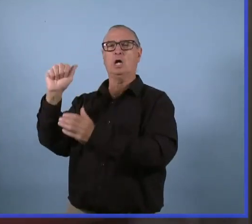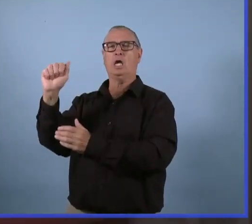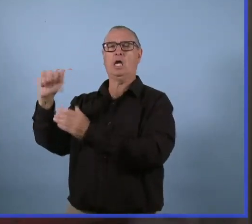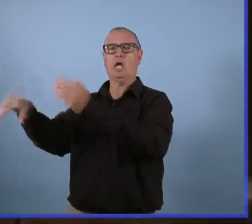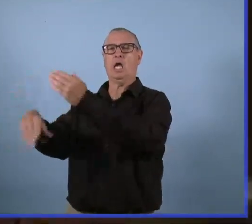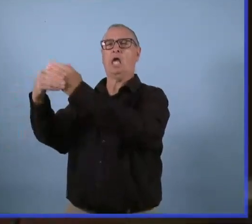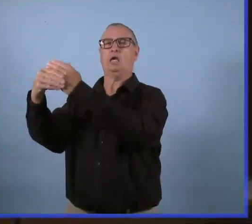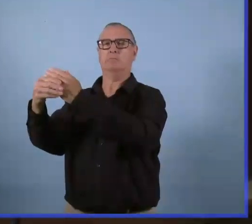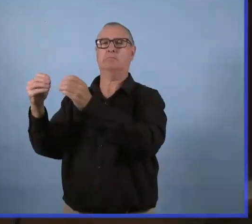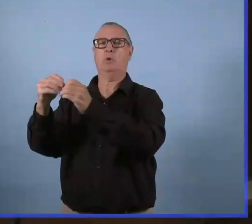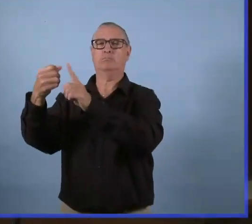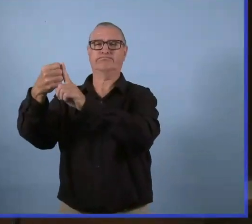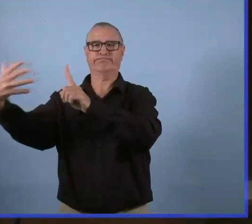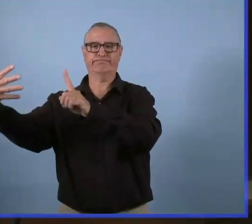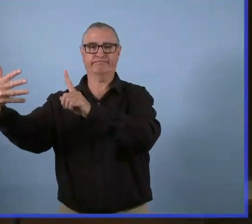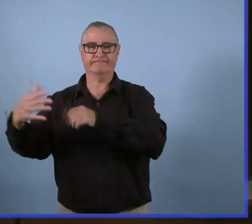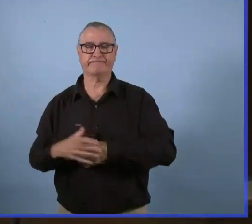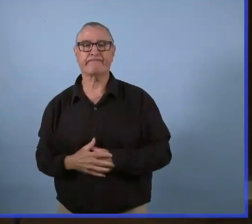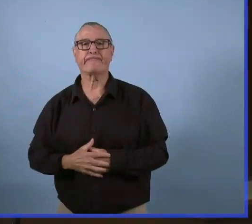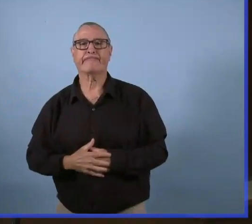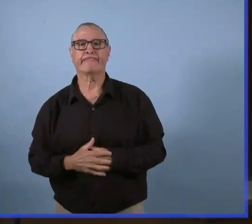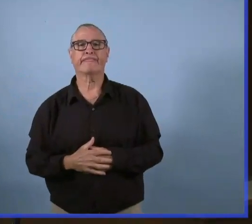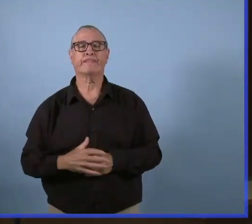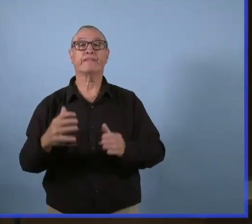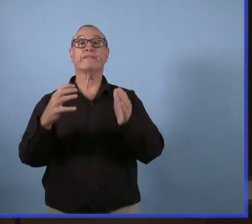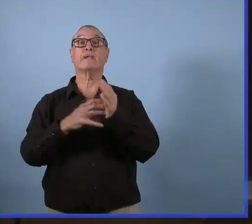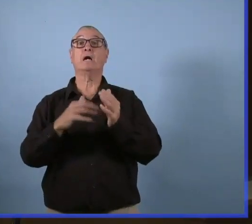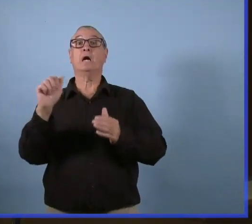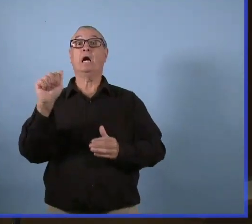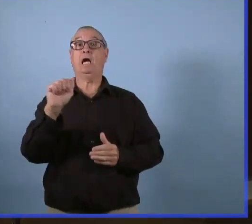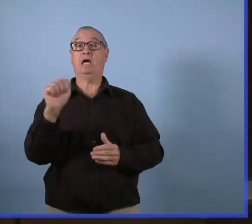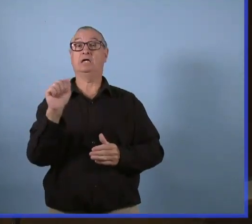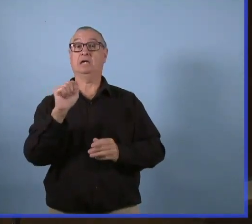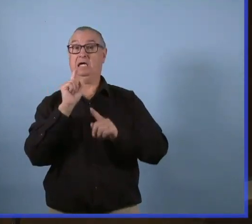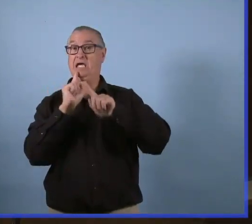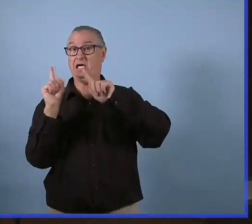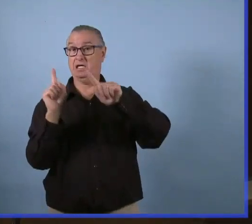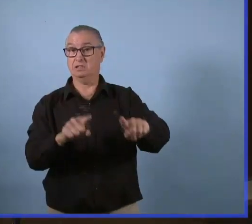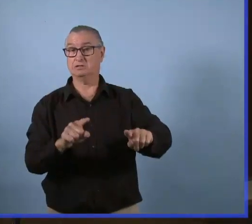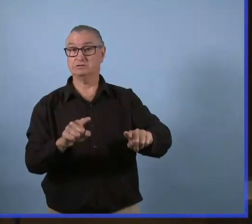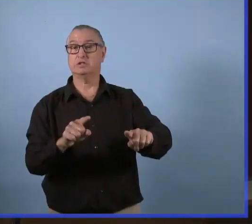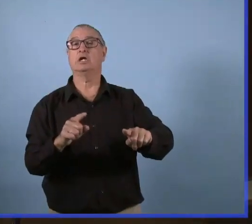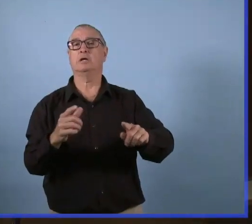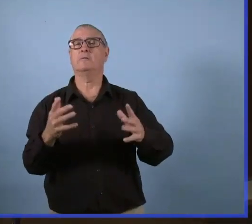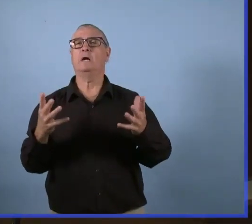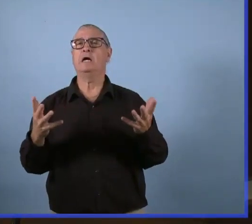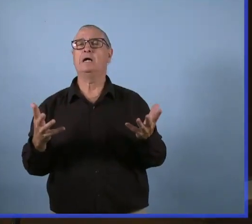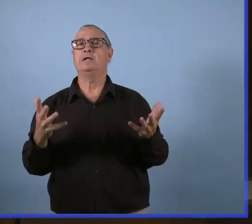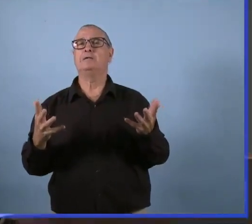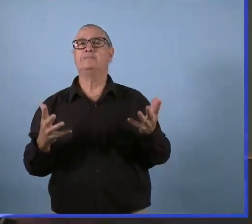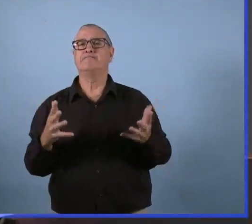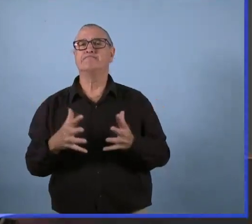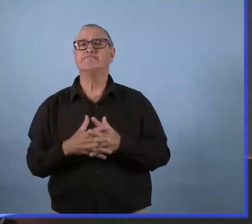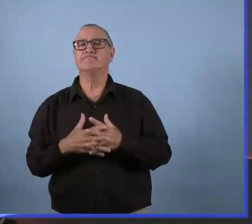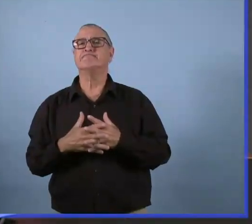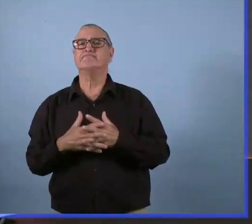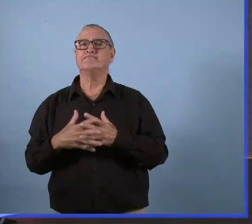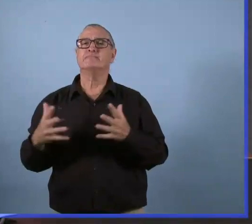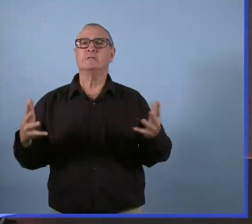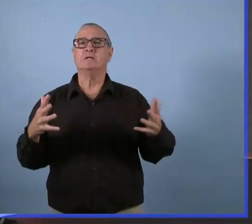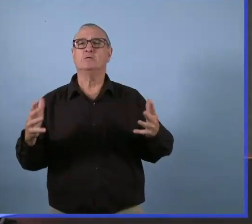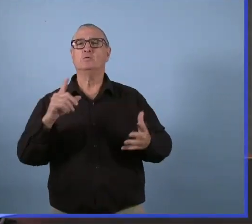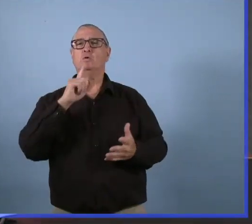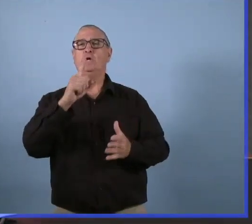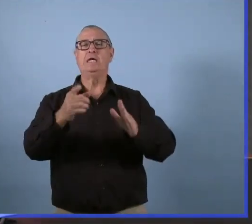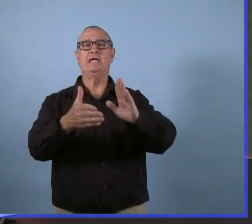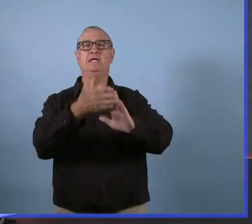Et je vais laisser le docteur Atwell parler des protocoles en place. On a travaillé avec des lignes directrices pour différents secteurs.